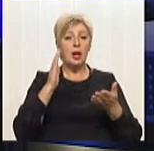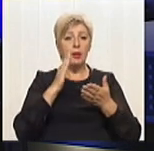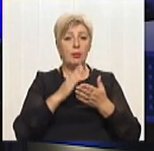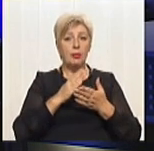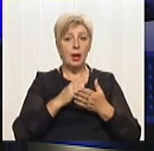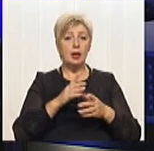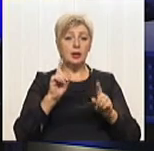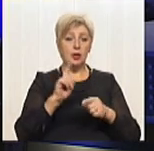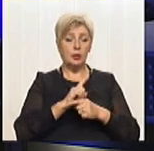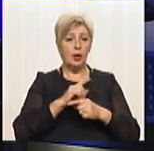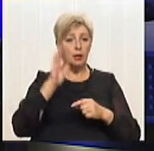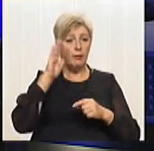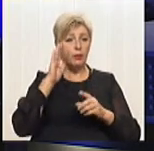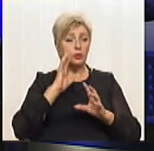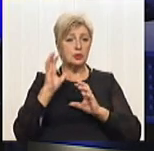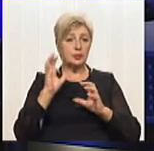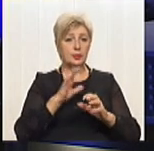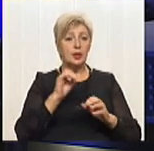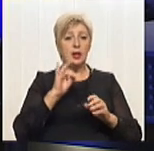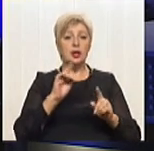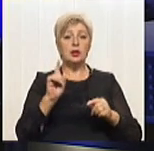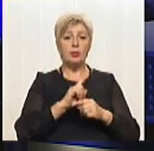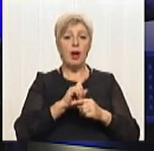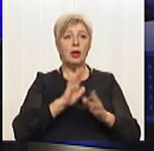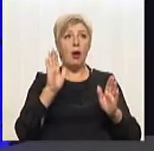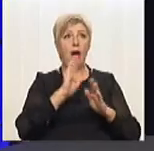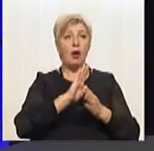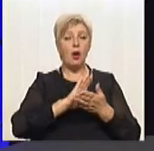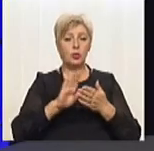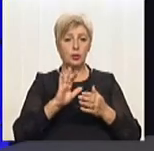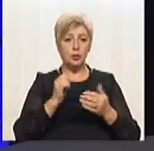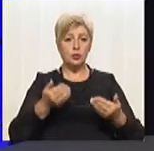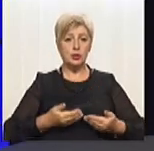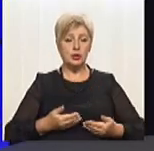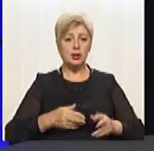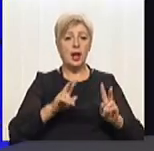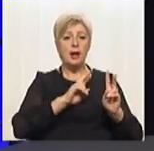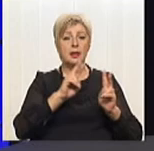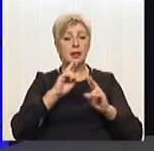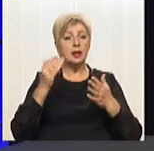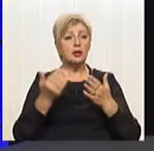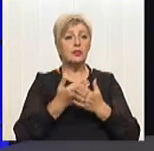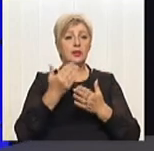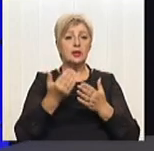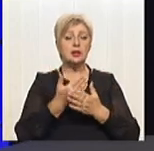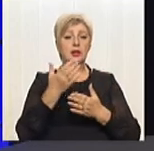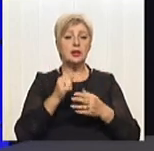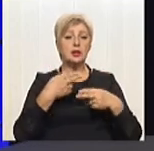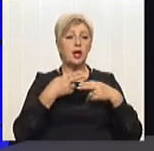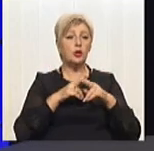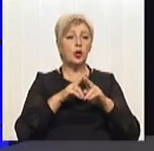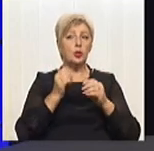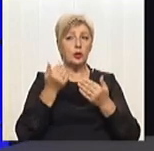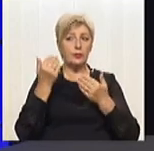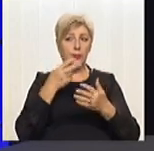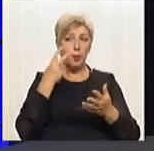водозабезпечення, і водовідведення, і нормальну екологію життя. Які інновації, інноваційні технології ви там